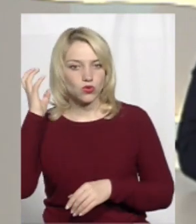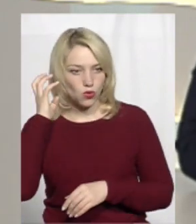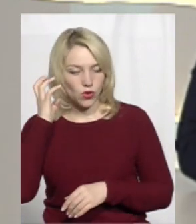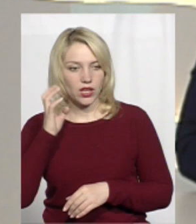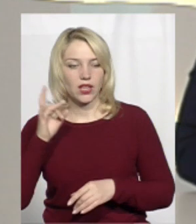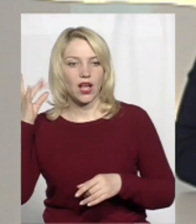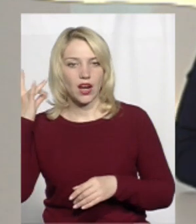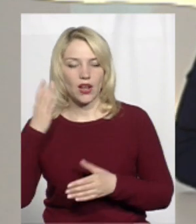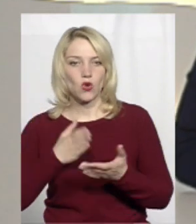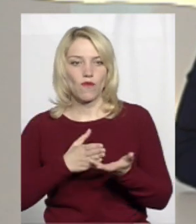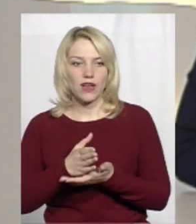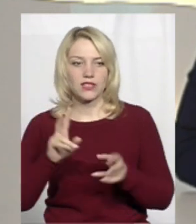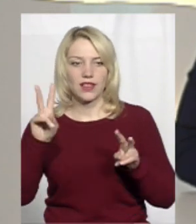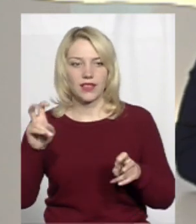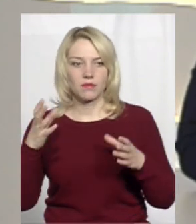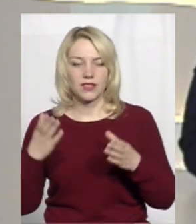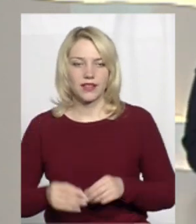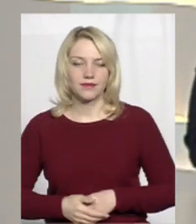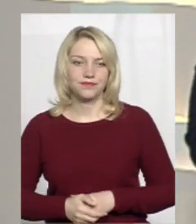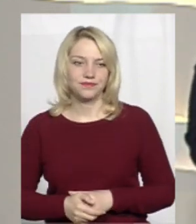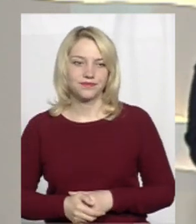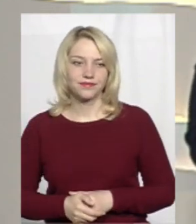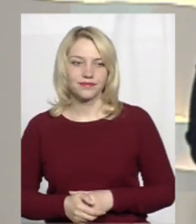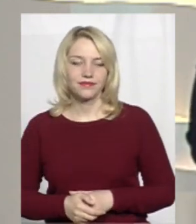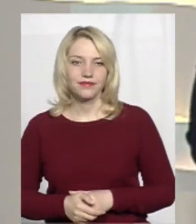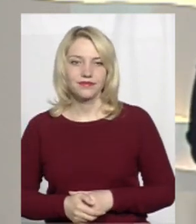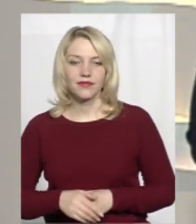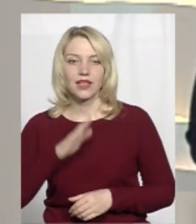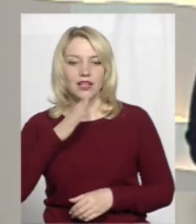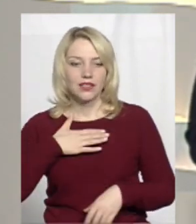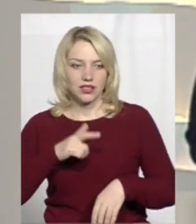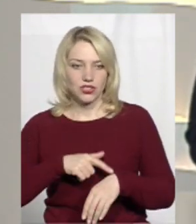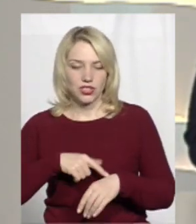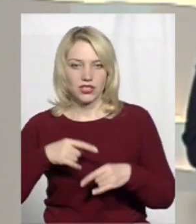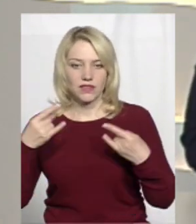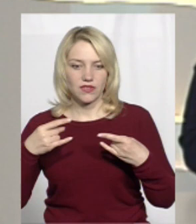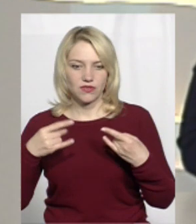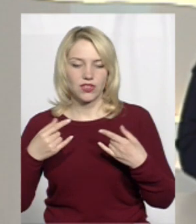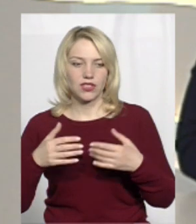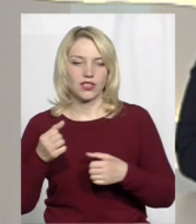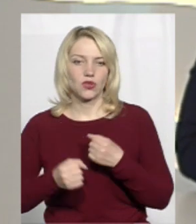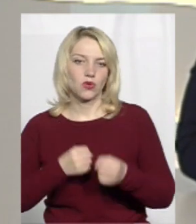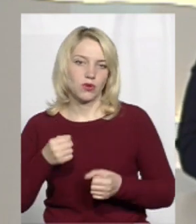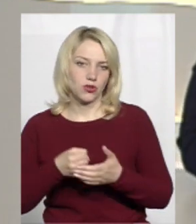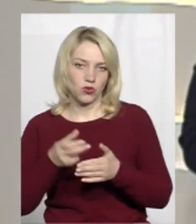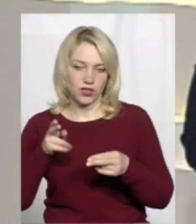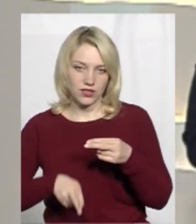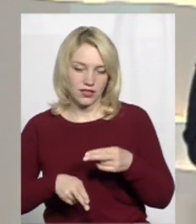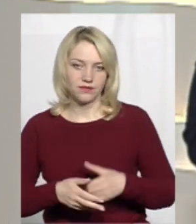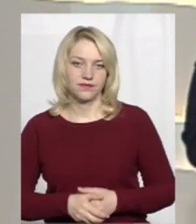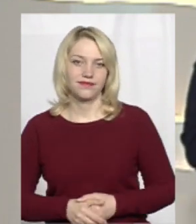слухати радіоверсію теми дня. Наш час в ефірі добіг кінця.